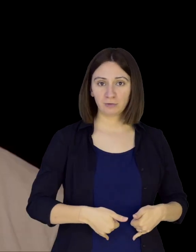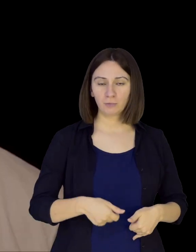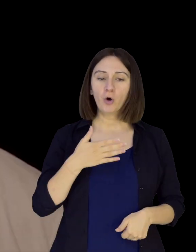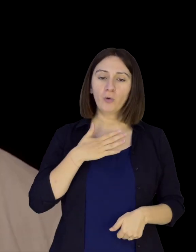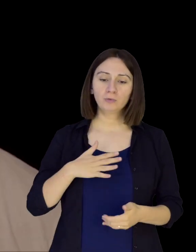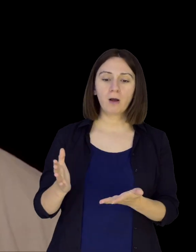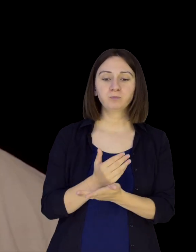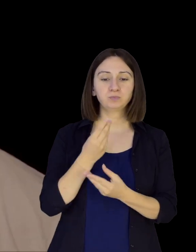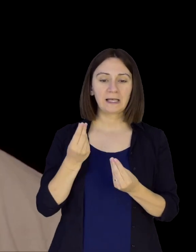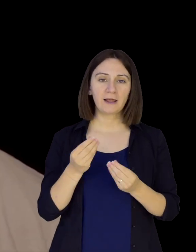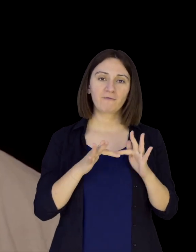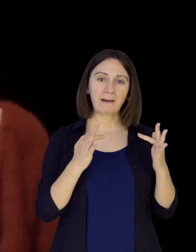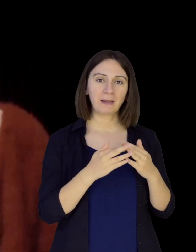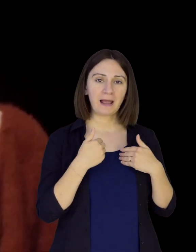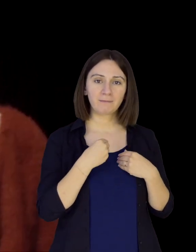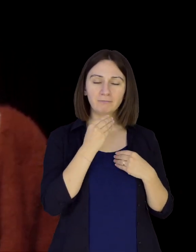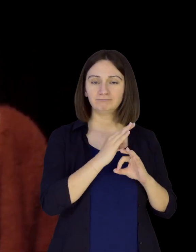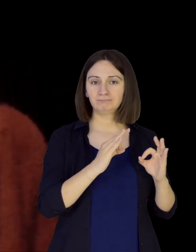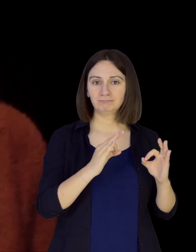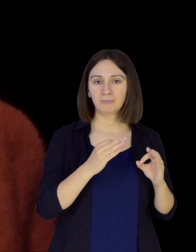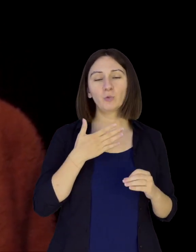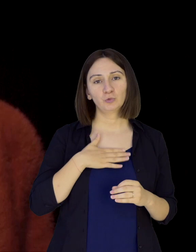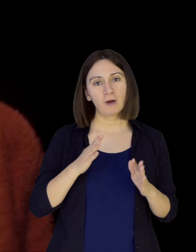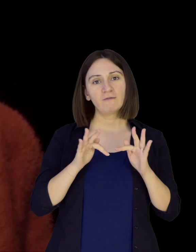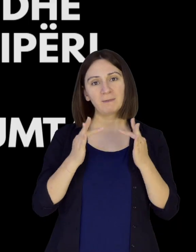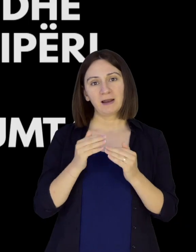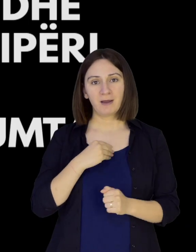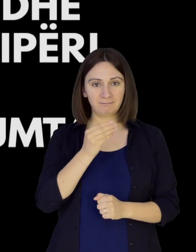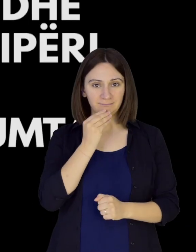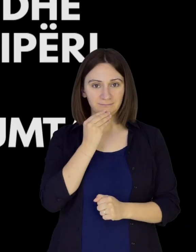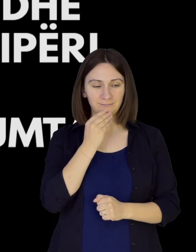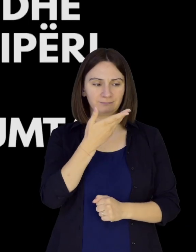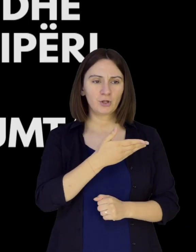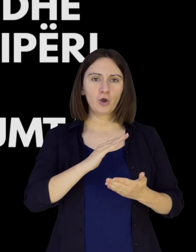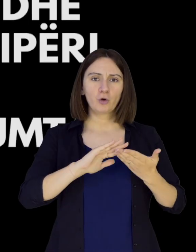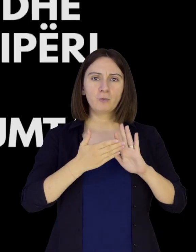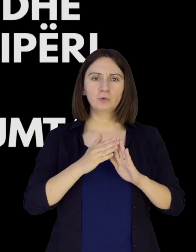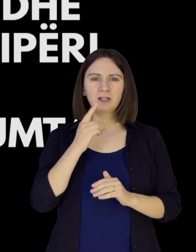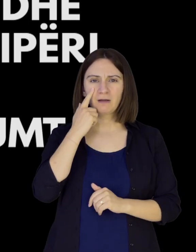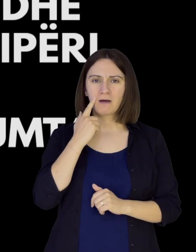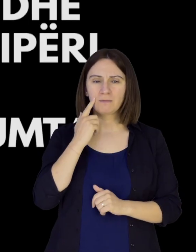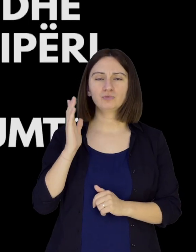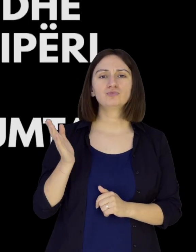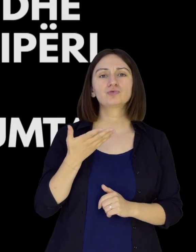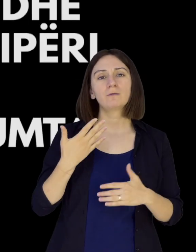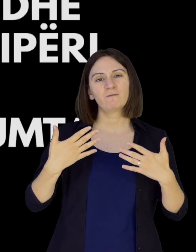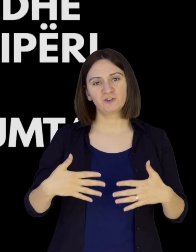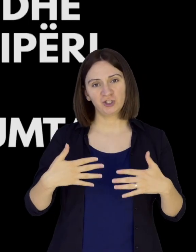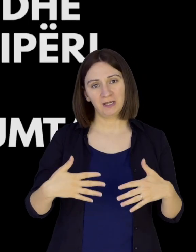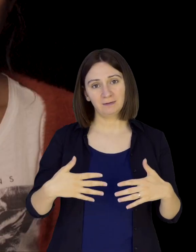Dua që të fitoj para për familje. Dua që të ardura në shtëpi. Komuniteti Romë dhe Eqiptianë në Shqipërit përbalet me